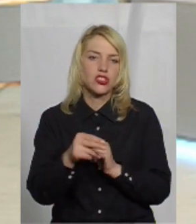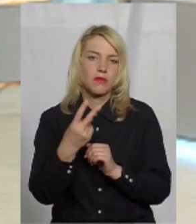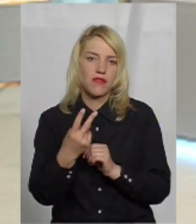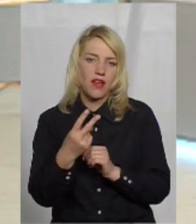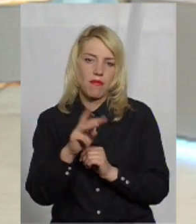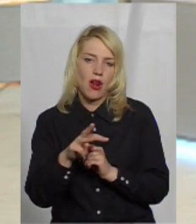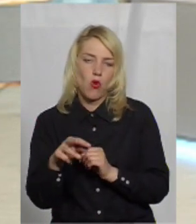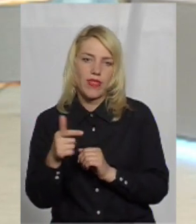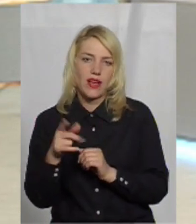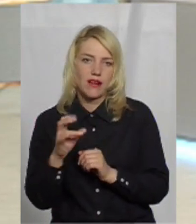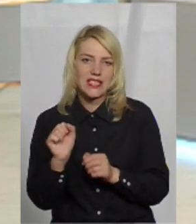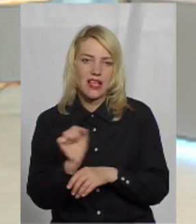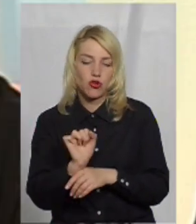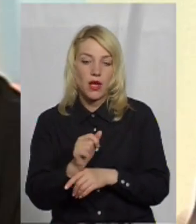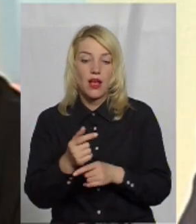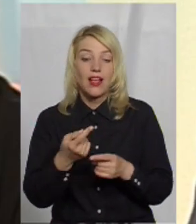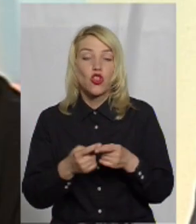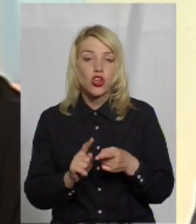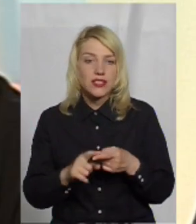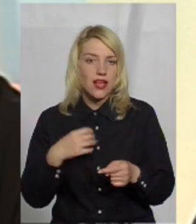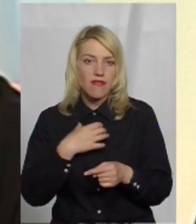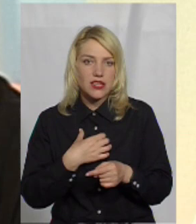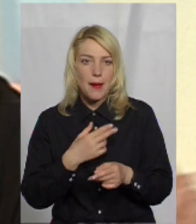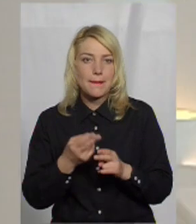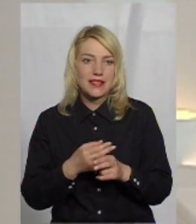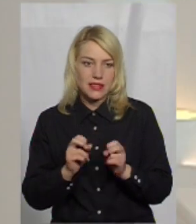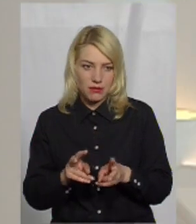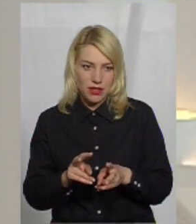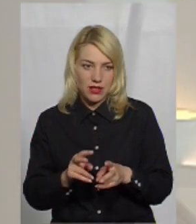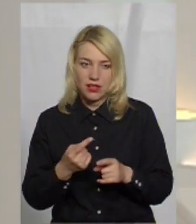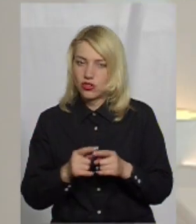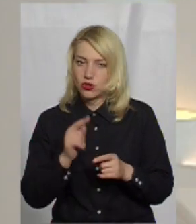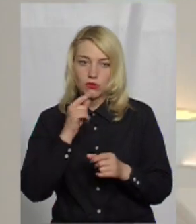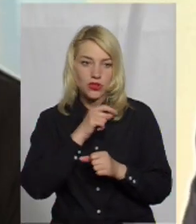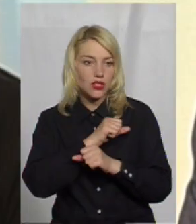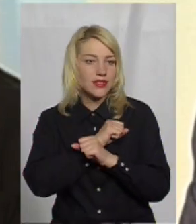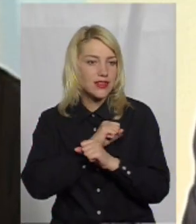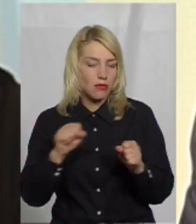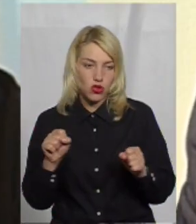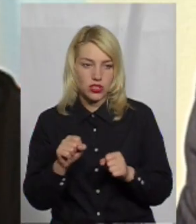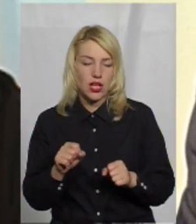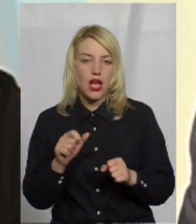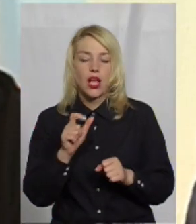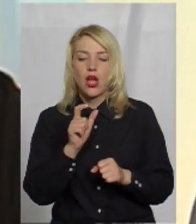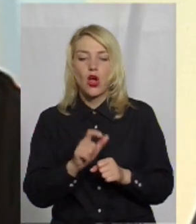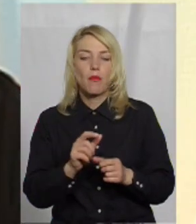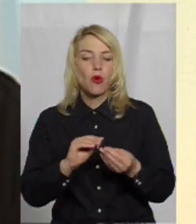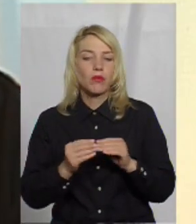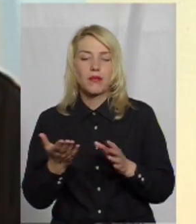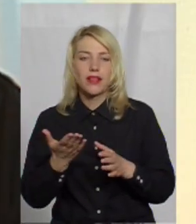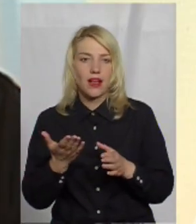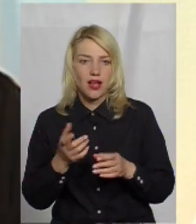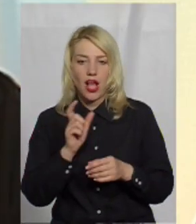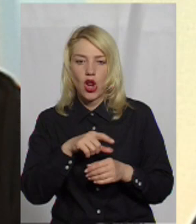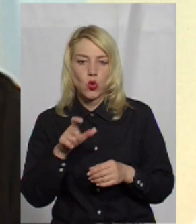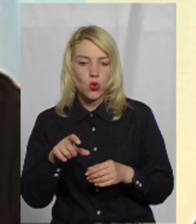безпека. Ми говоримо про безпеку. І на цьому економити не треба. Проблема яка? Люди виїжджають з села. Чому? Вони повинні